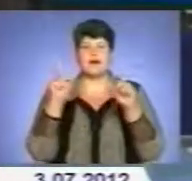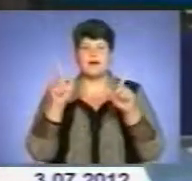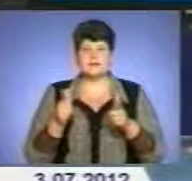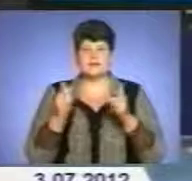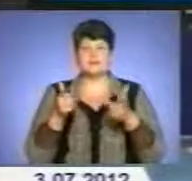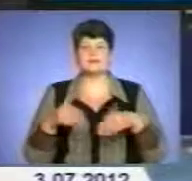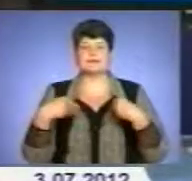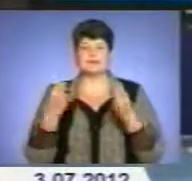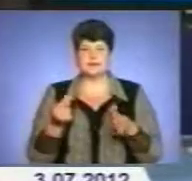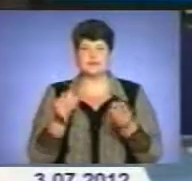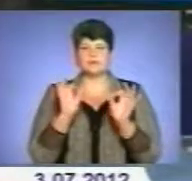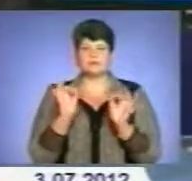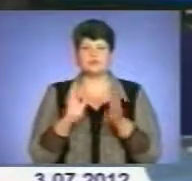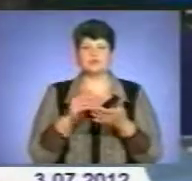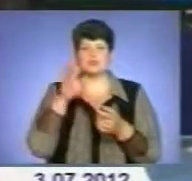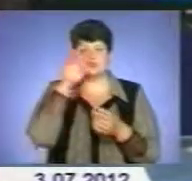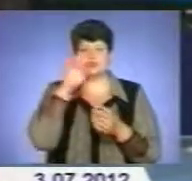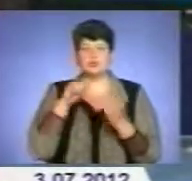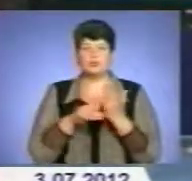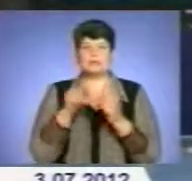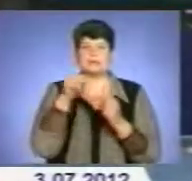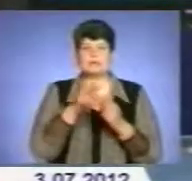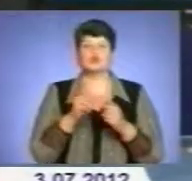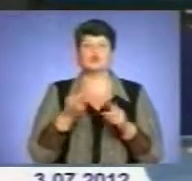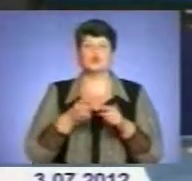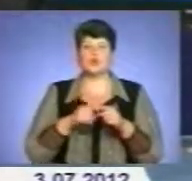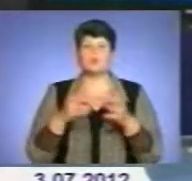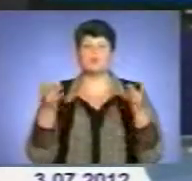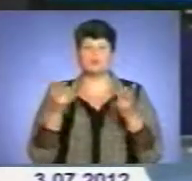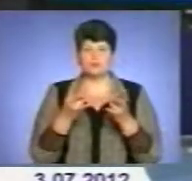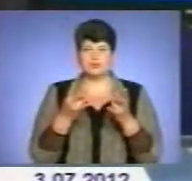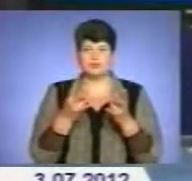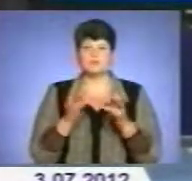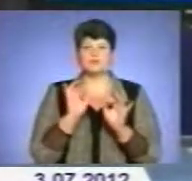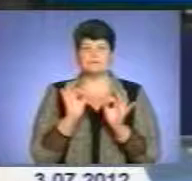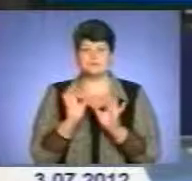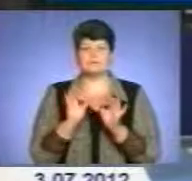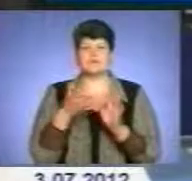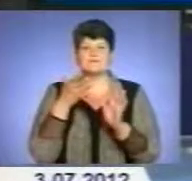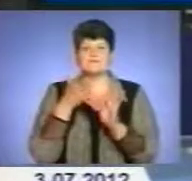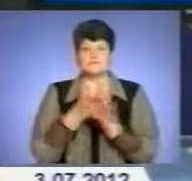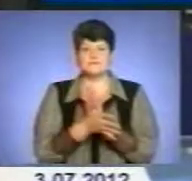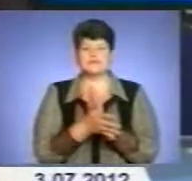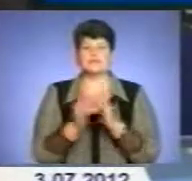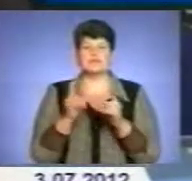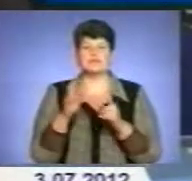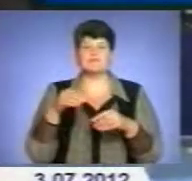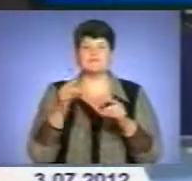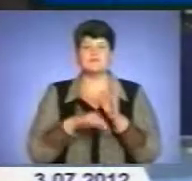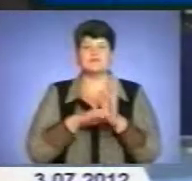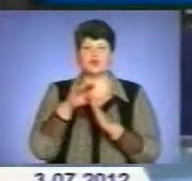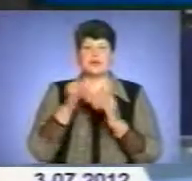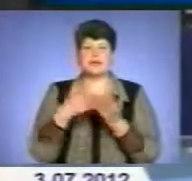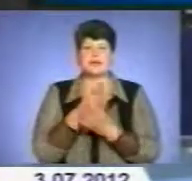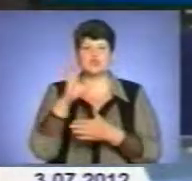державної допомоги тим, хто цього дійсно потребує. Раціональні соціальні видатки і висока якість соціальних послуг громадянам з